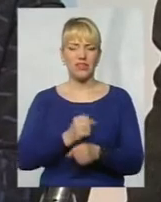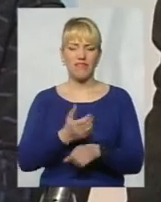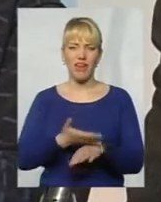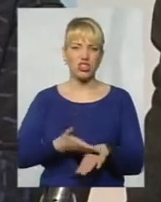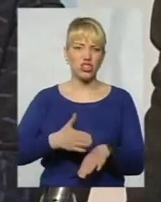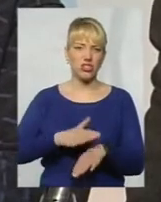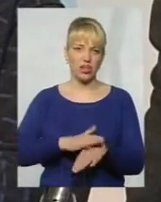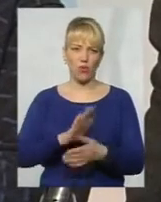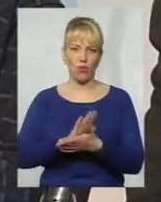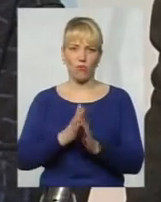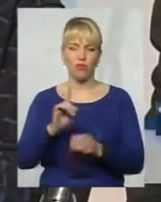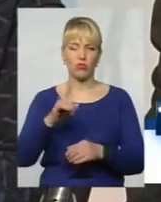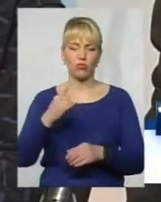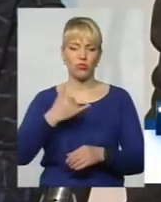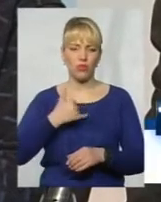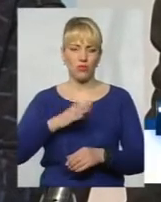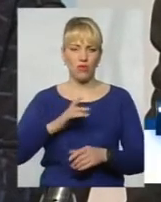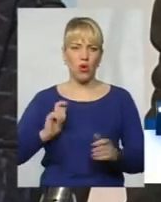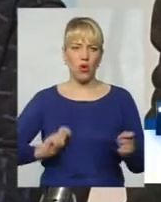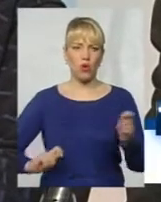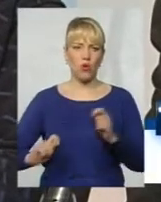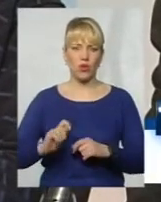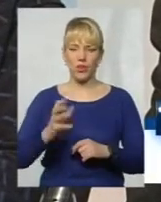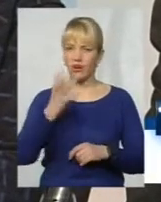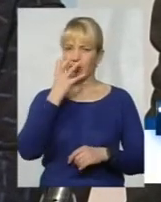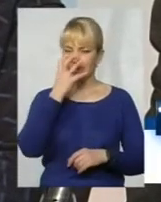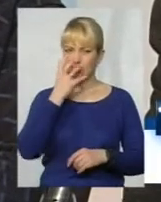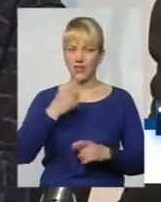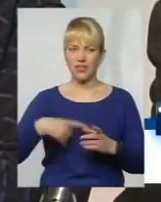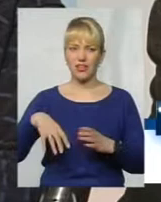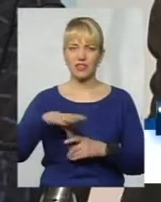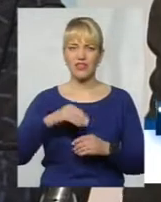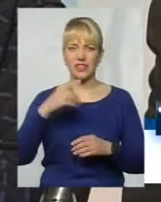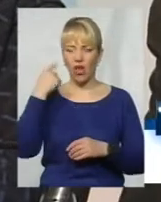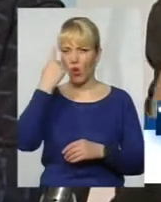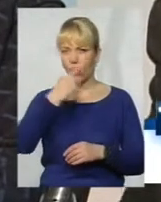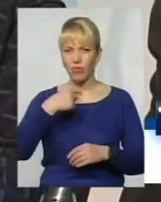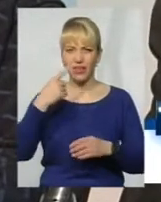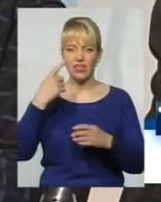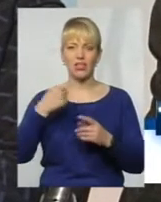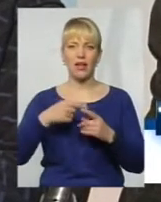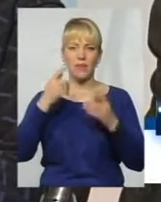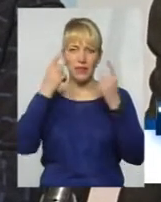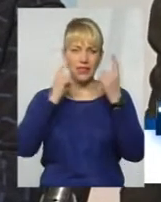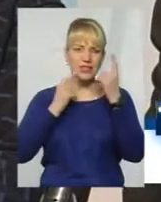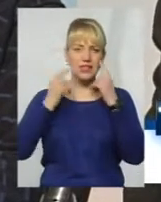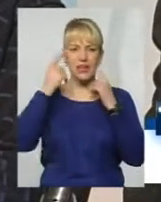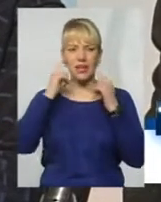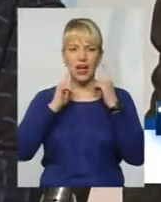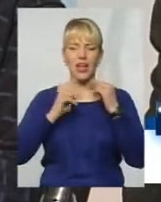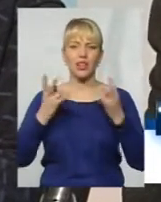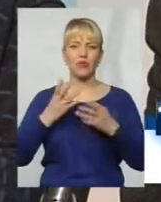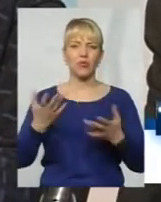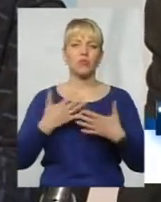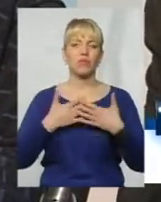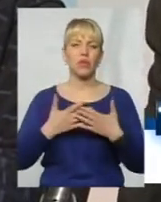тому що ми мали одяг, захищав, мали респіратори. Вся обличчя, все воно весь підсікав по обличчю, треба було чимось дихати.